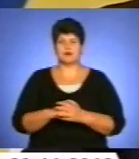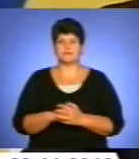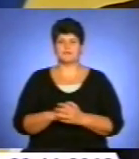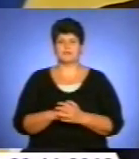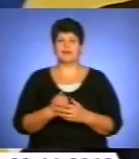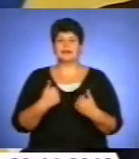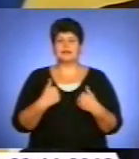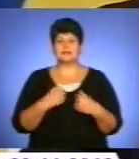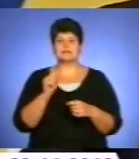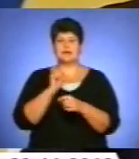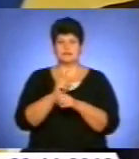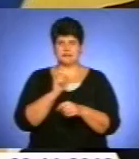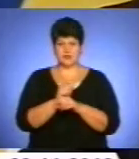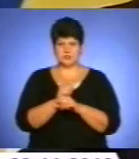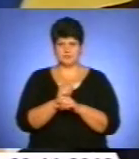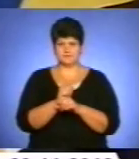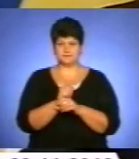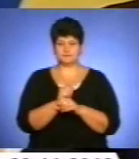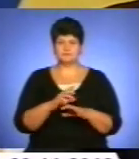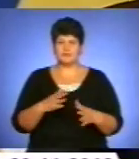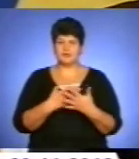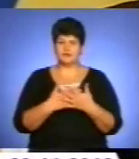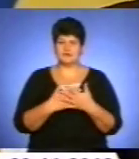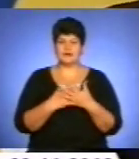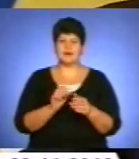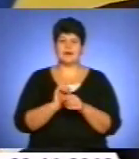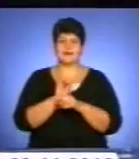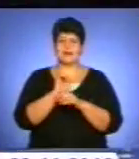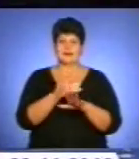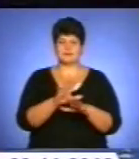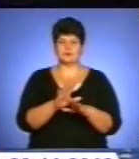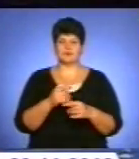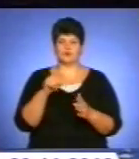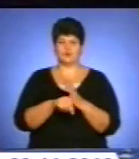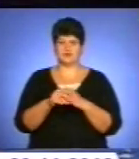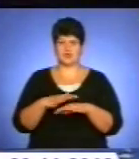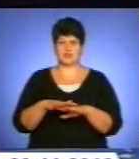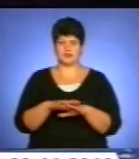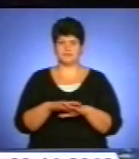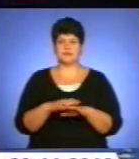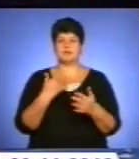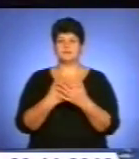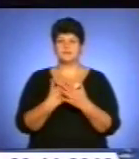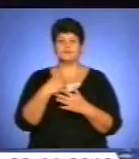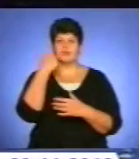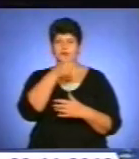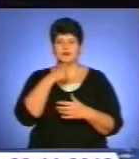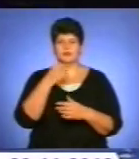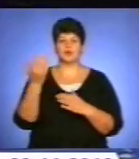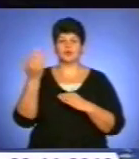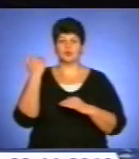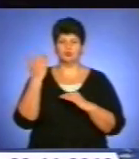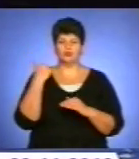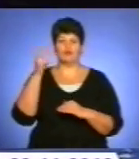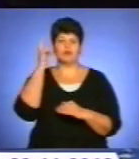звісно, для нас задача активізувати як експорт, так і розвиття внутрішнього ринку. Майже рік тому у Києві на установчій